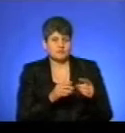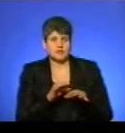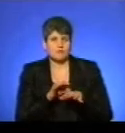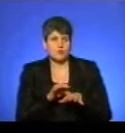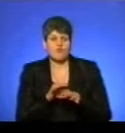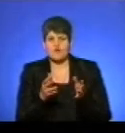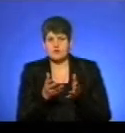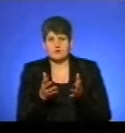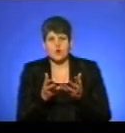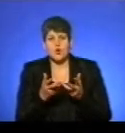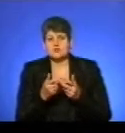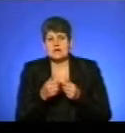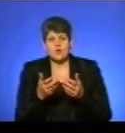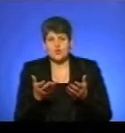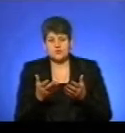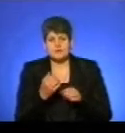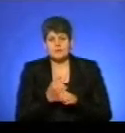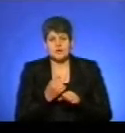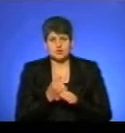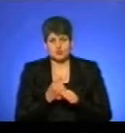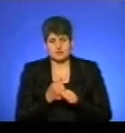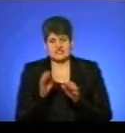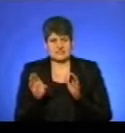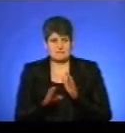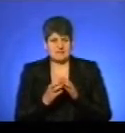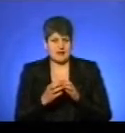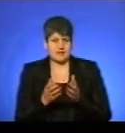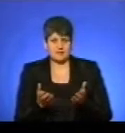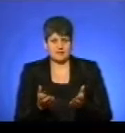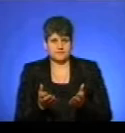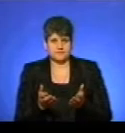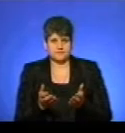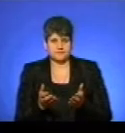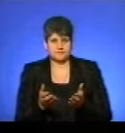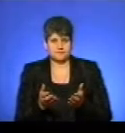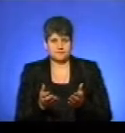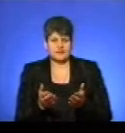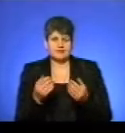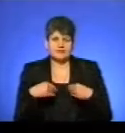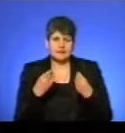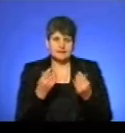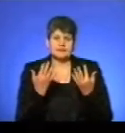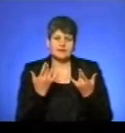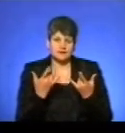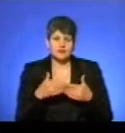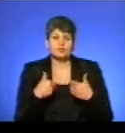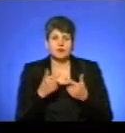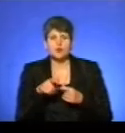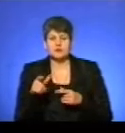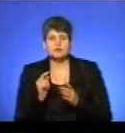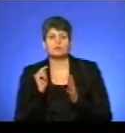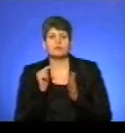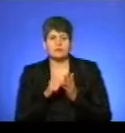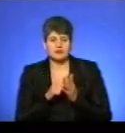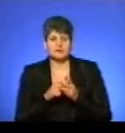відповідні розрахунки і, відповідно, працюють з підрядниками. От, власне, дайте кілька рекомендацій людям, які втрапили в снігову